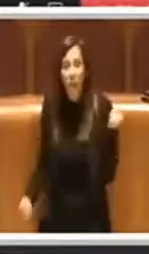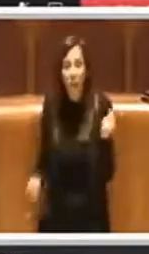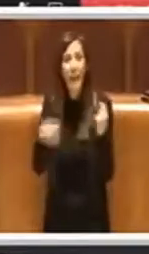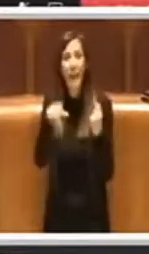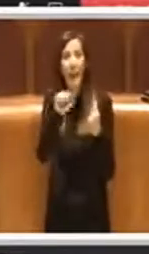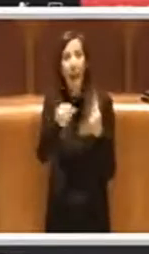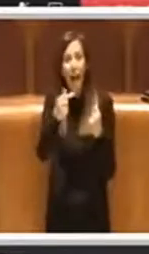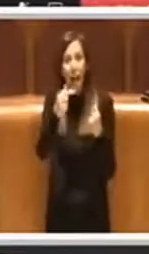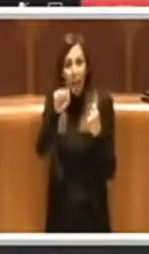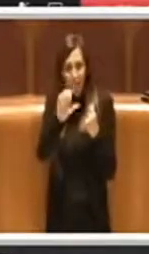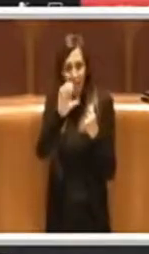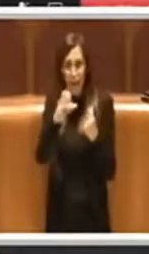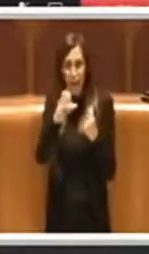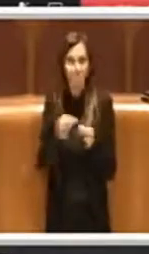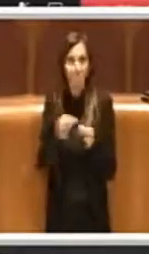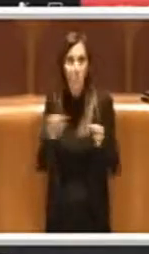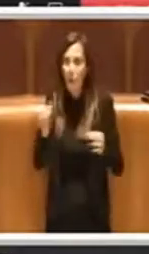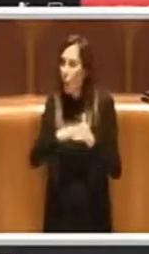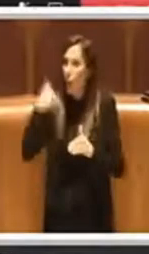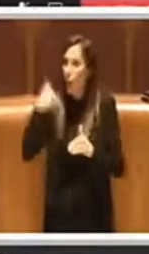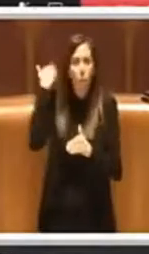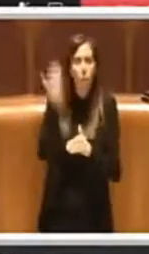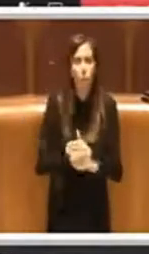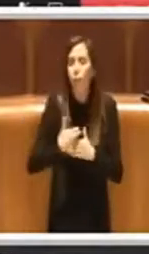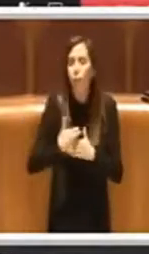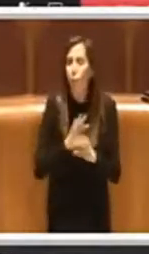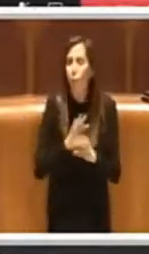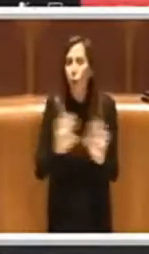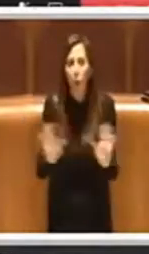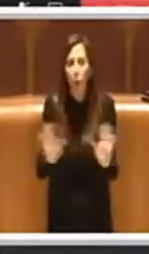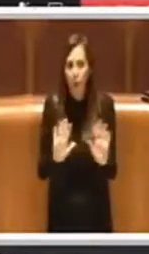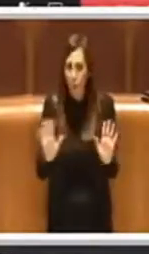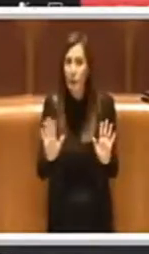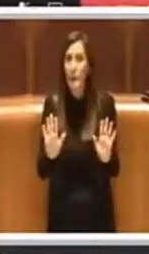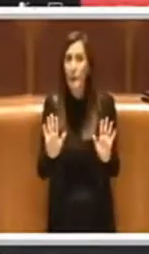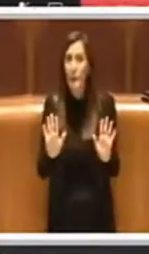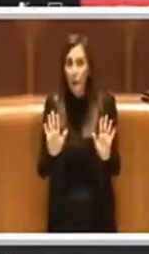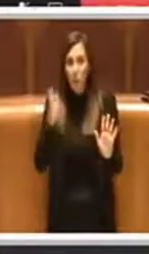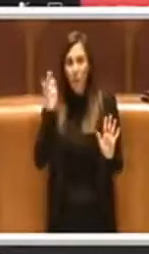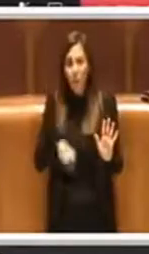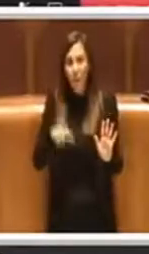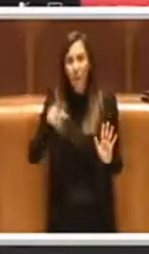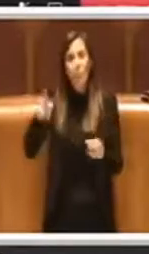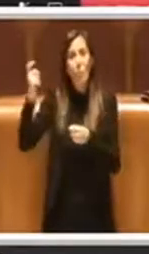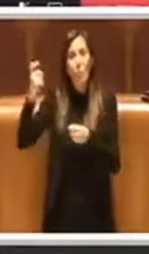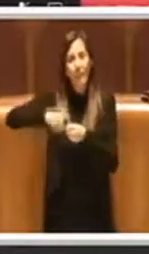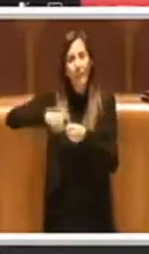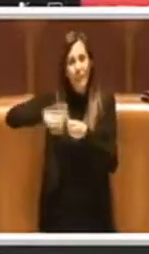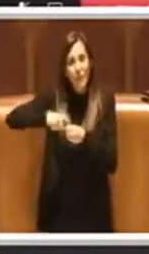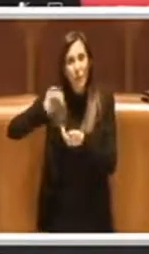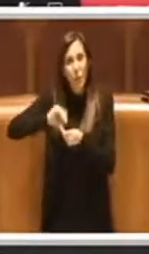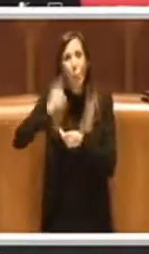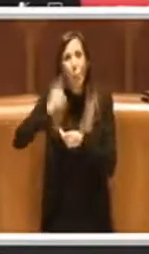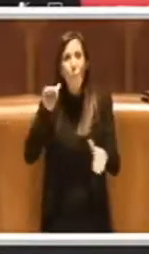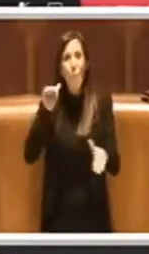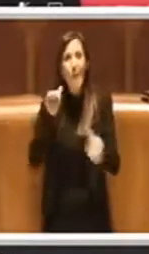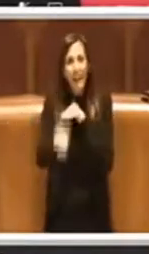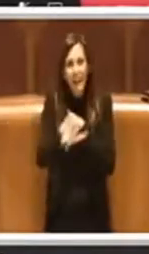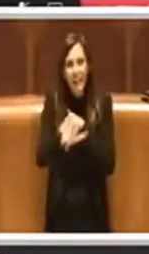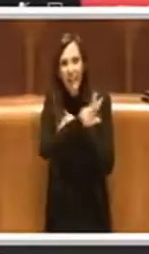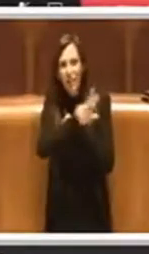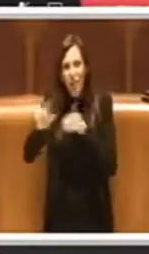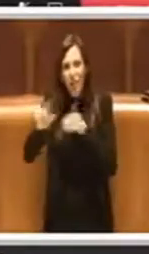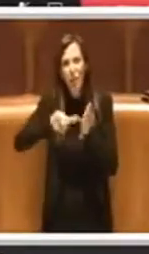quella che viene detta perché c'è stata lasciata una società partecipata con un miliardo e trecento milioni di